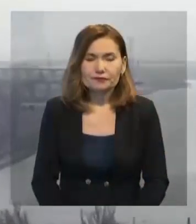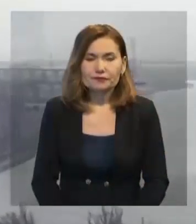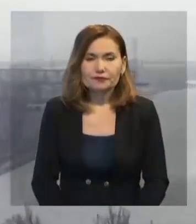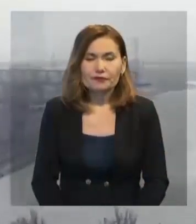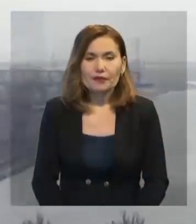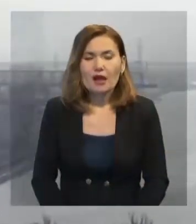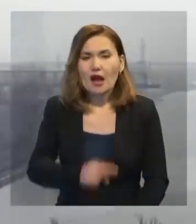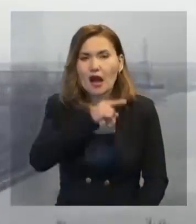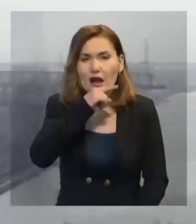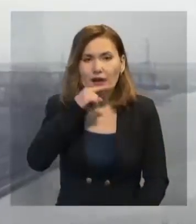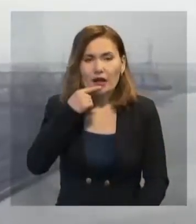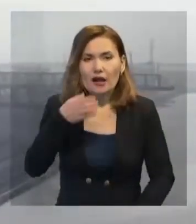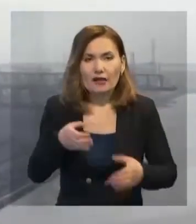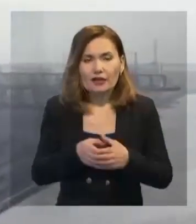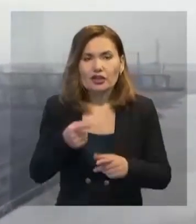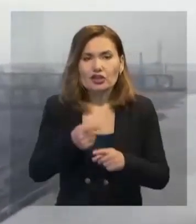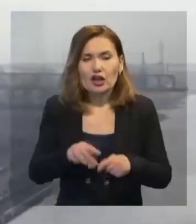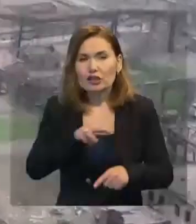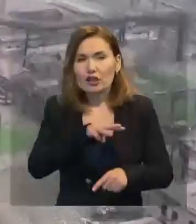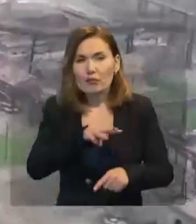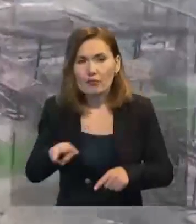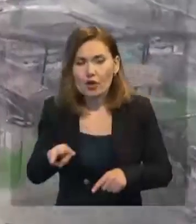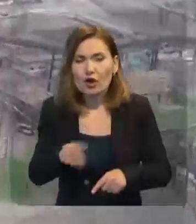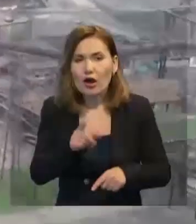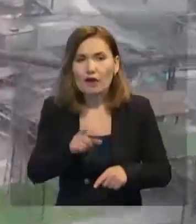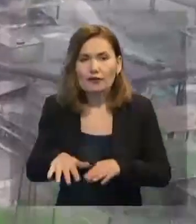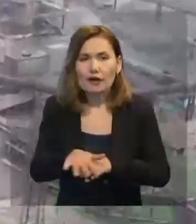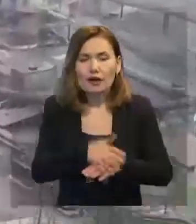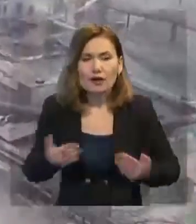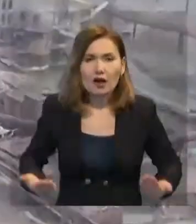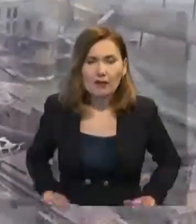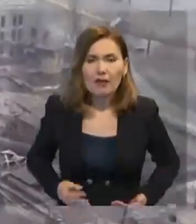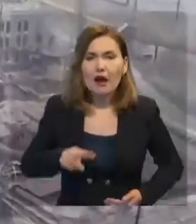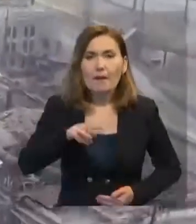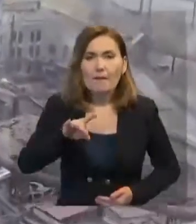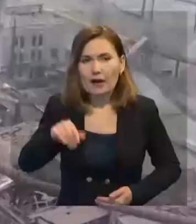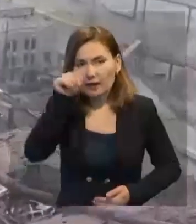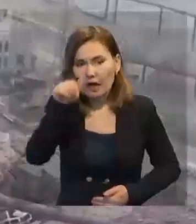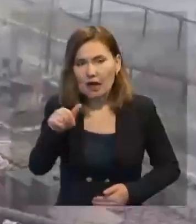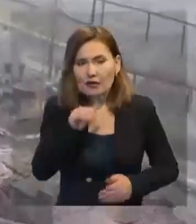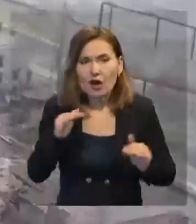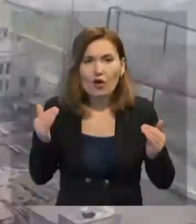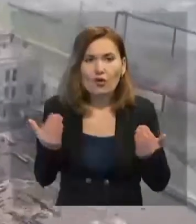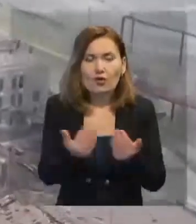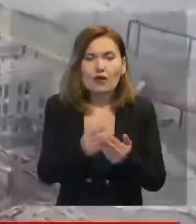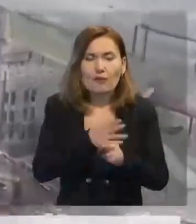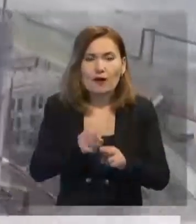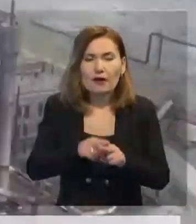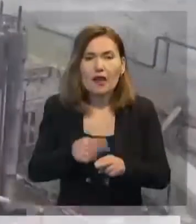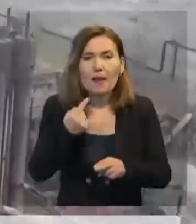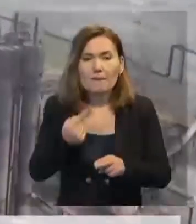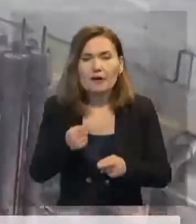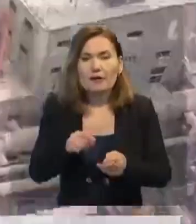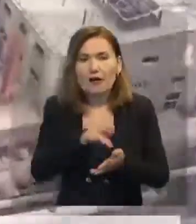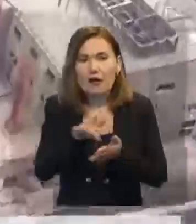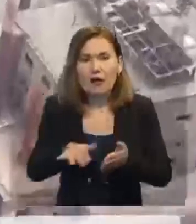Ресей әскері жарты миллионға жоқ тұрғыны бар Мариупольді науырыздың басында қоршау қалған болады. Осың көдің қалада берілмей тұрған бір ғана нысан